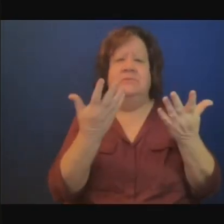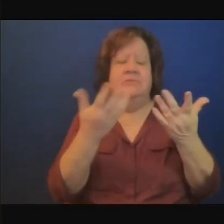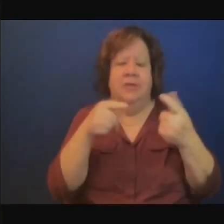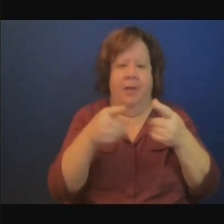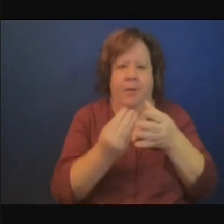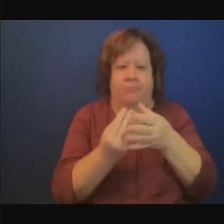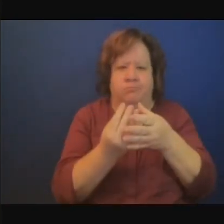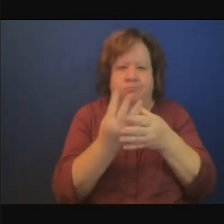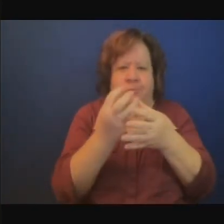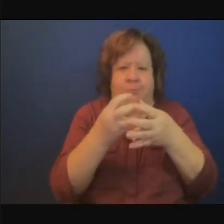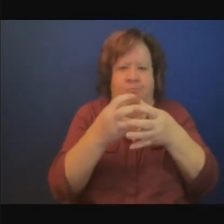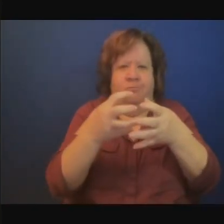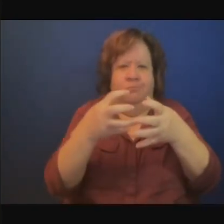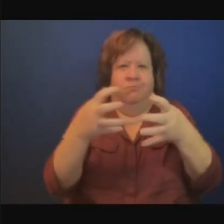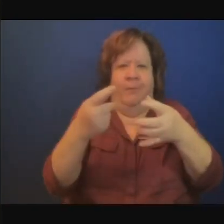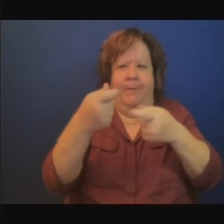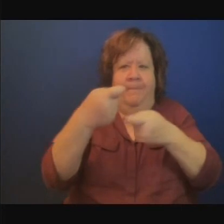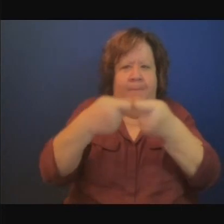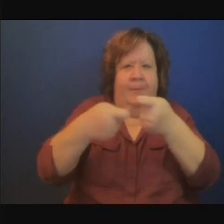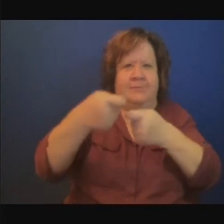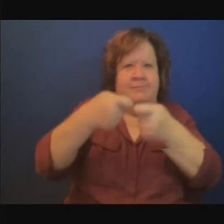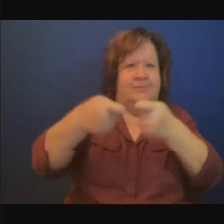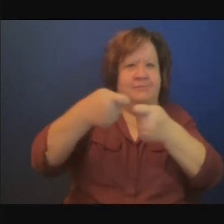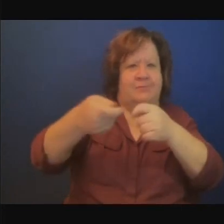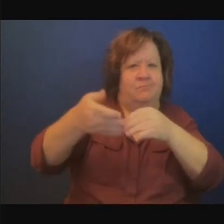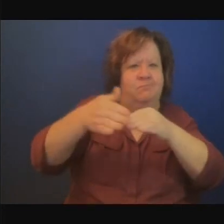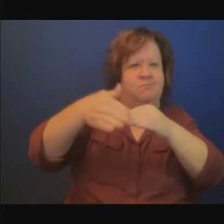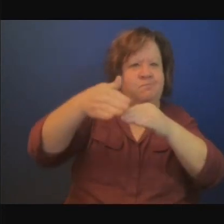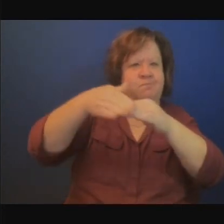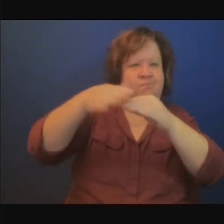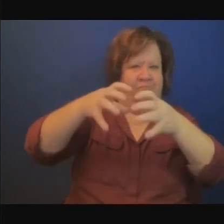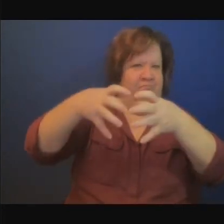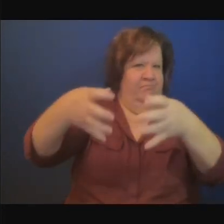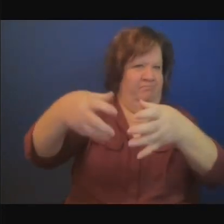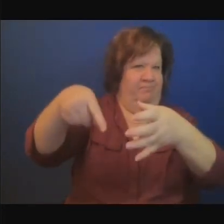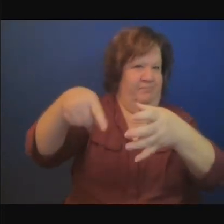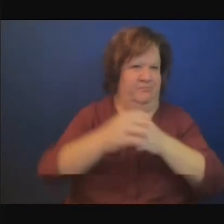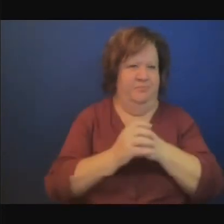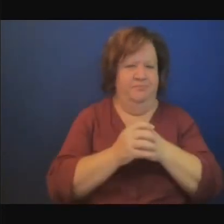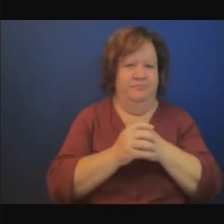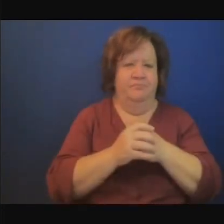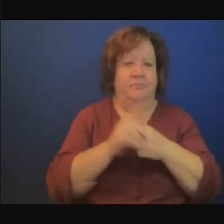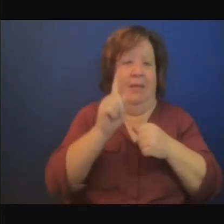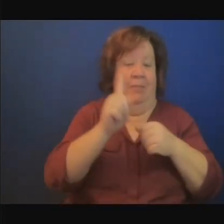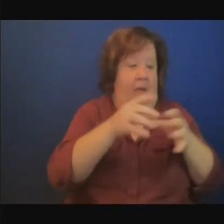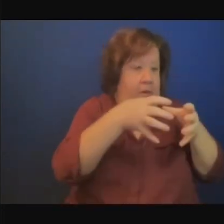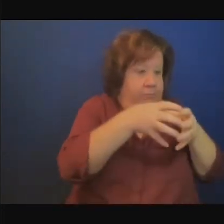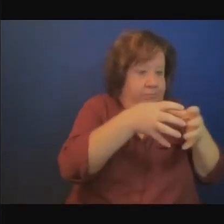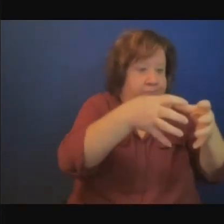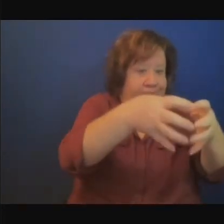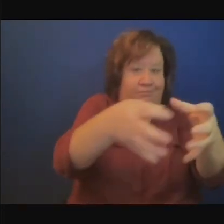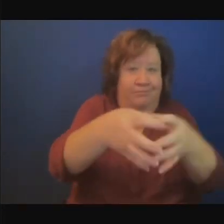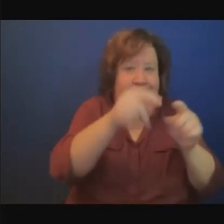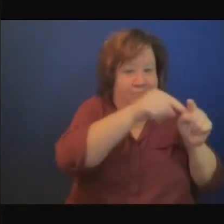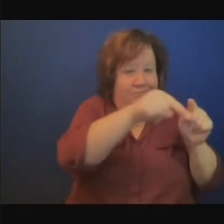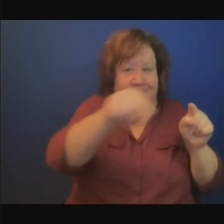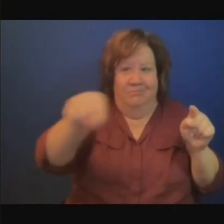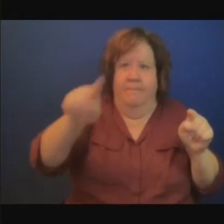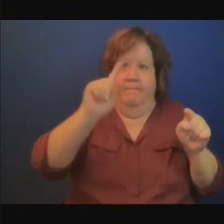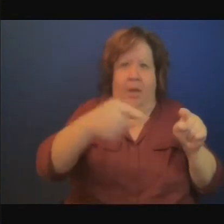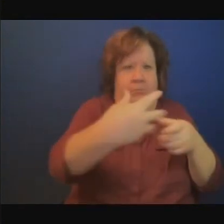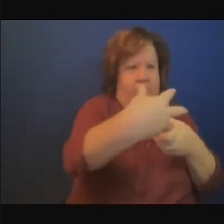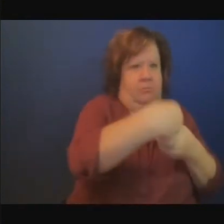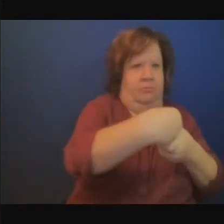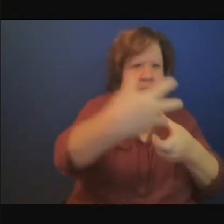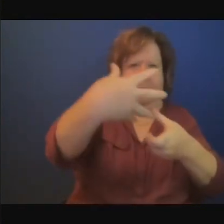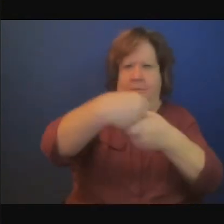il y a une série d'actions pour tous les secteurs ce qui nous ramène à la question de la capacité